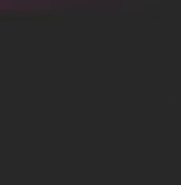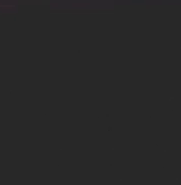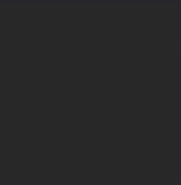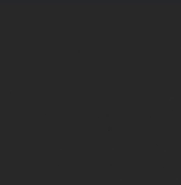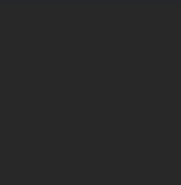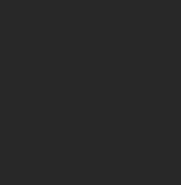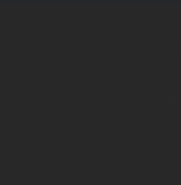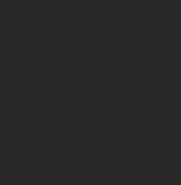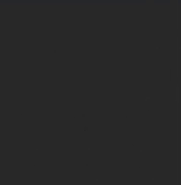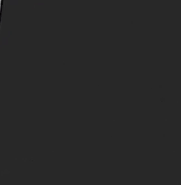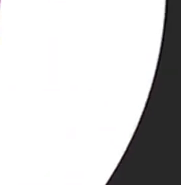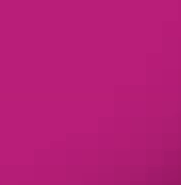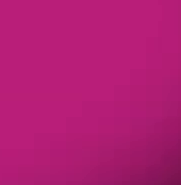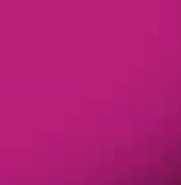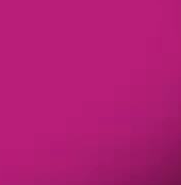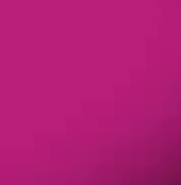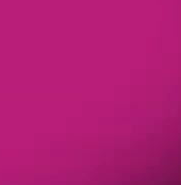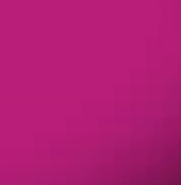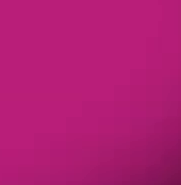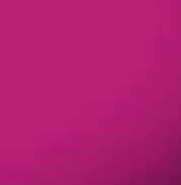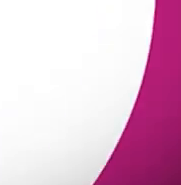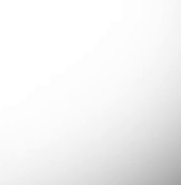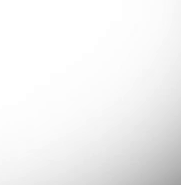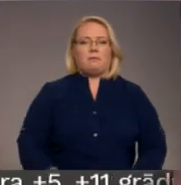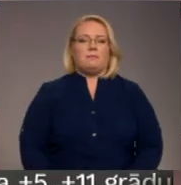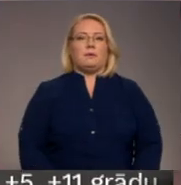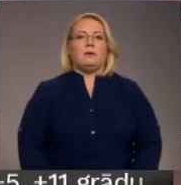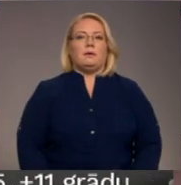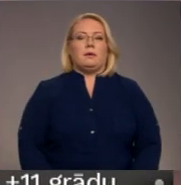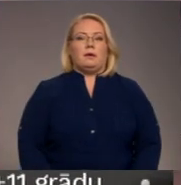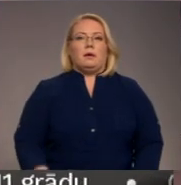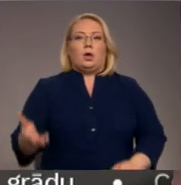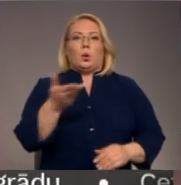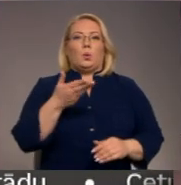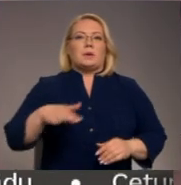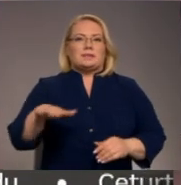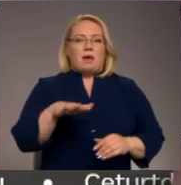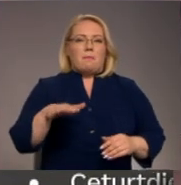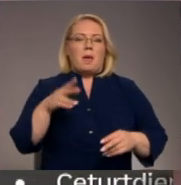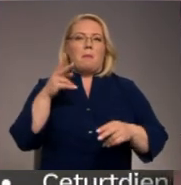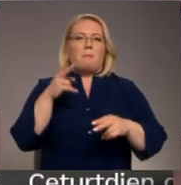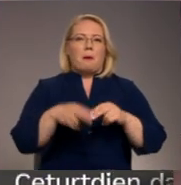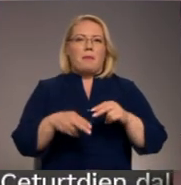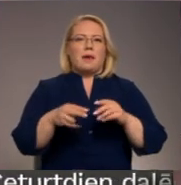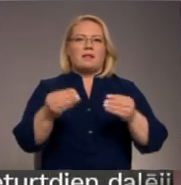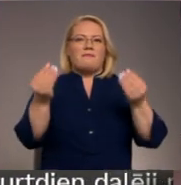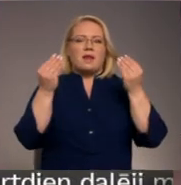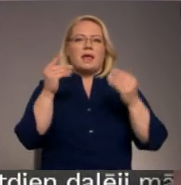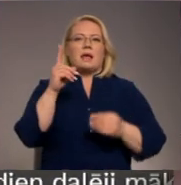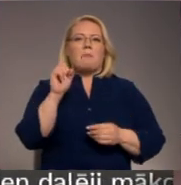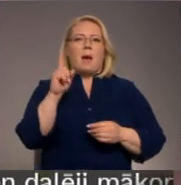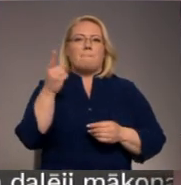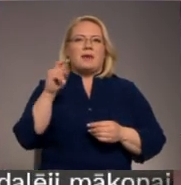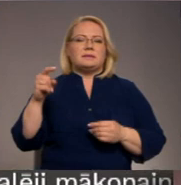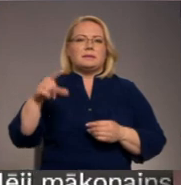Re! Viss ēters ir te! Kurzemē pabeigti vērienīgie papas kanāla